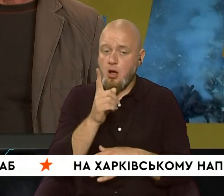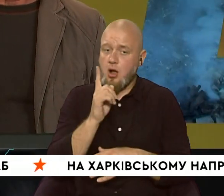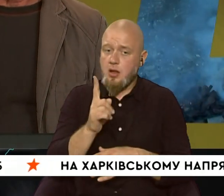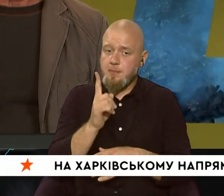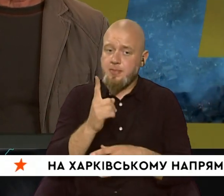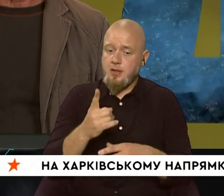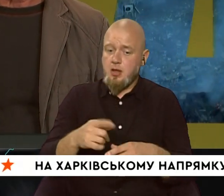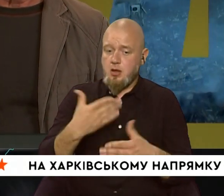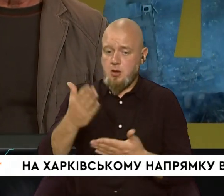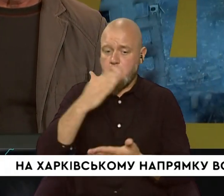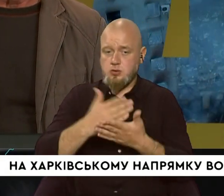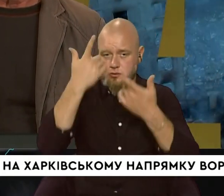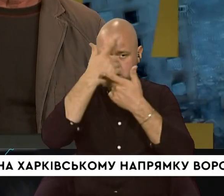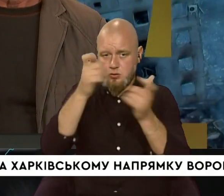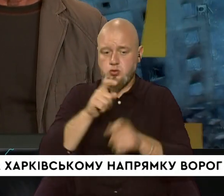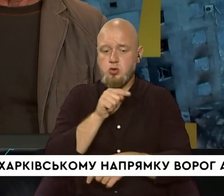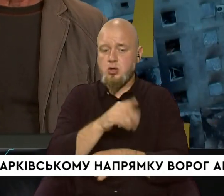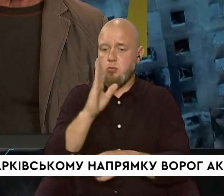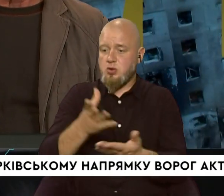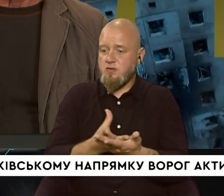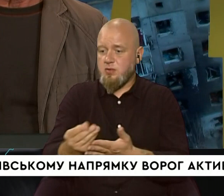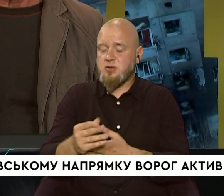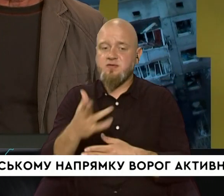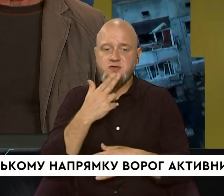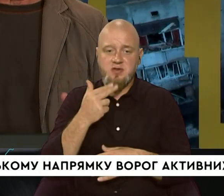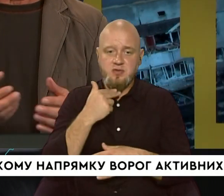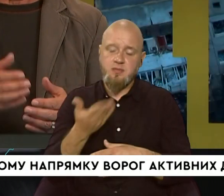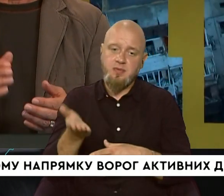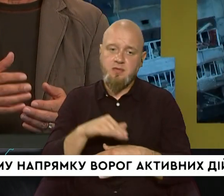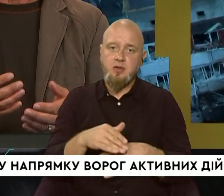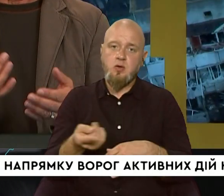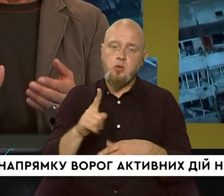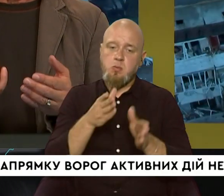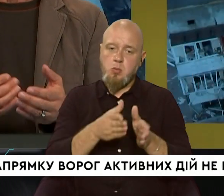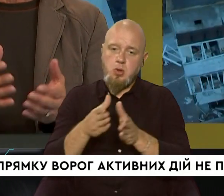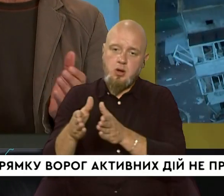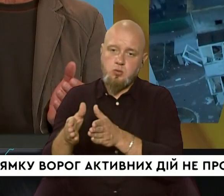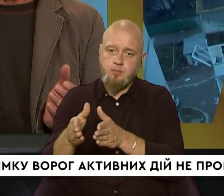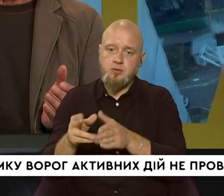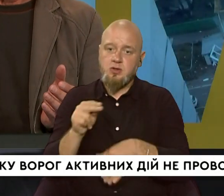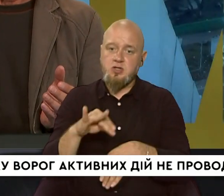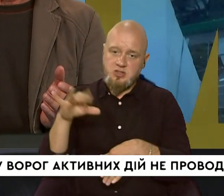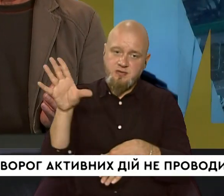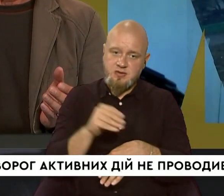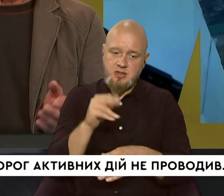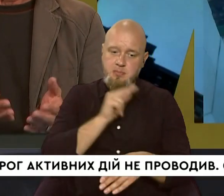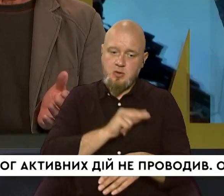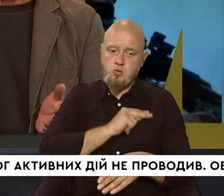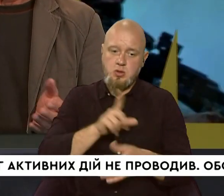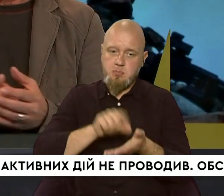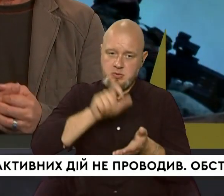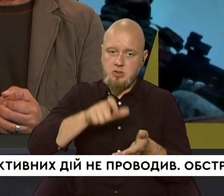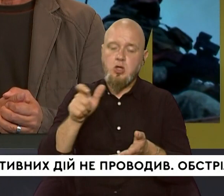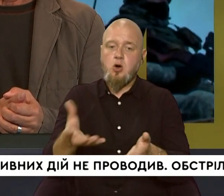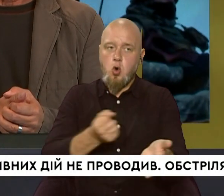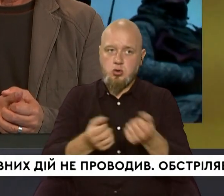але ось оголошено, що їх буде виплачено в червні. Давайте тоді по порядку. Чи всі працюючі пенсіонери